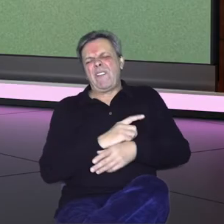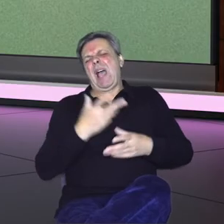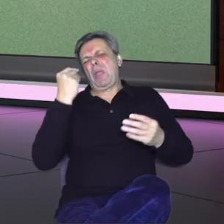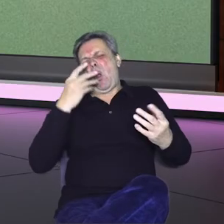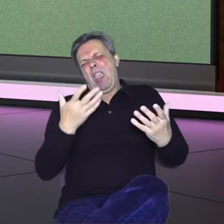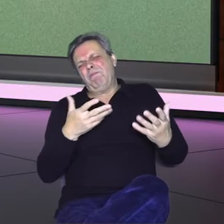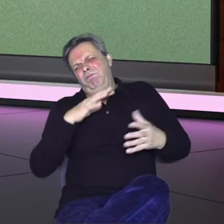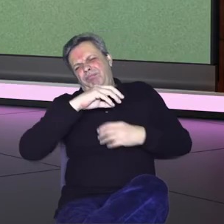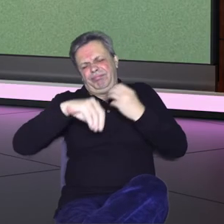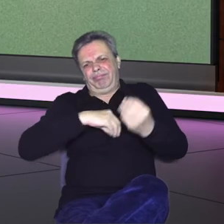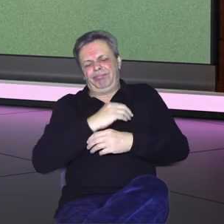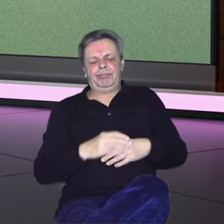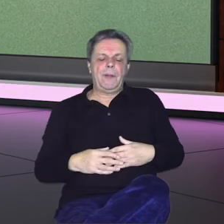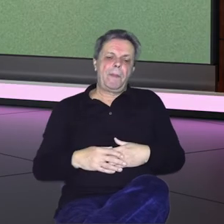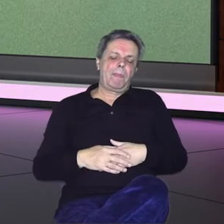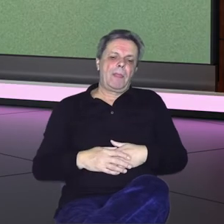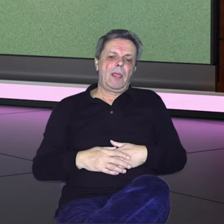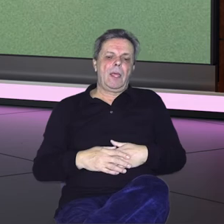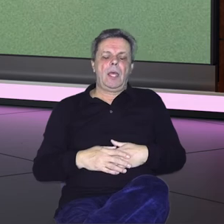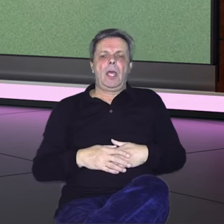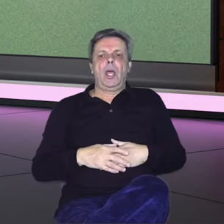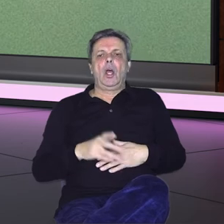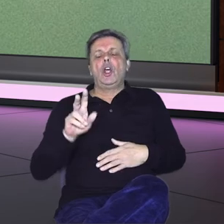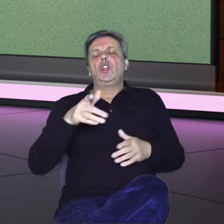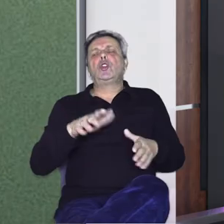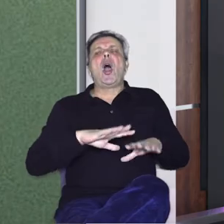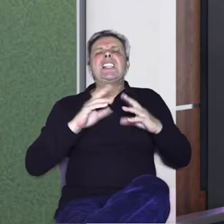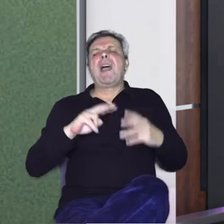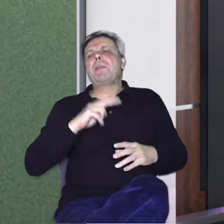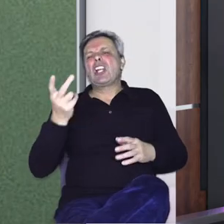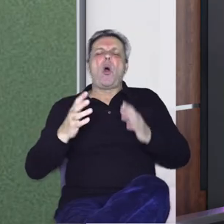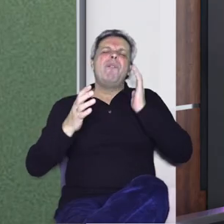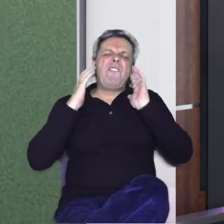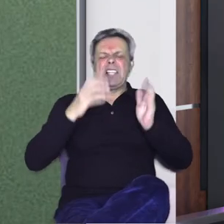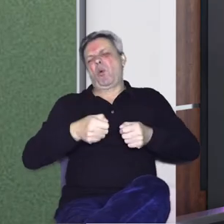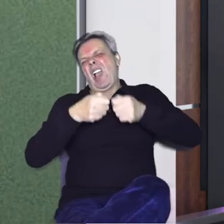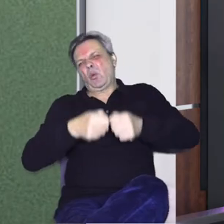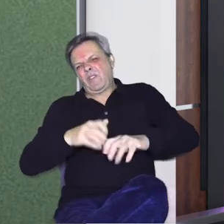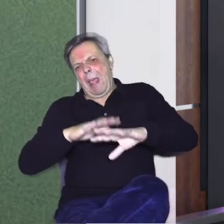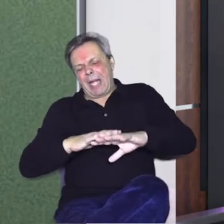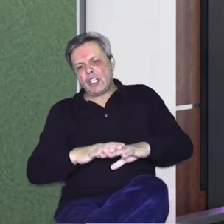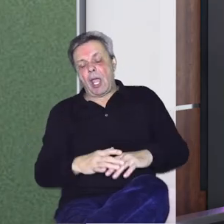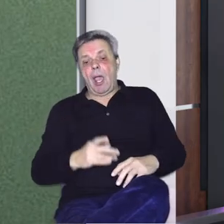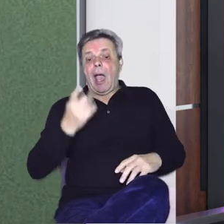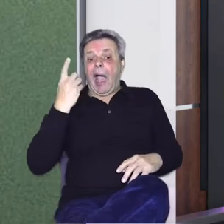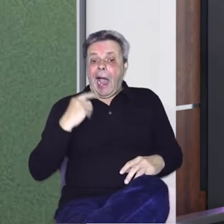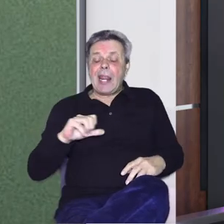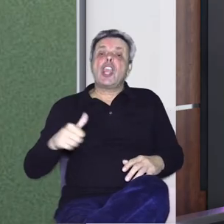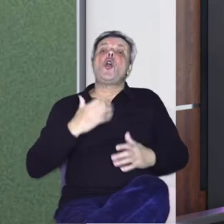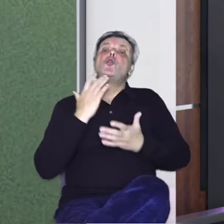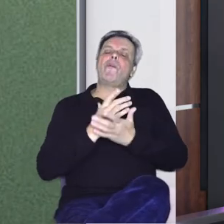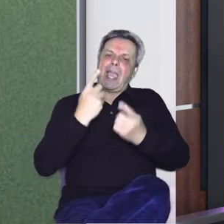zatvorena i tako. Pa je našalost manje slušana. Tako je, manje više je to sve prešlo na Facebook, na društvene mreže i tako. Ali